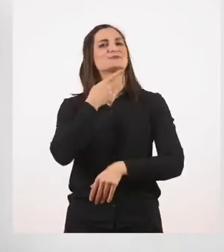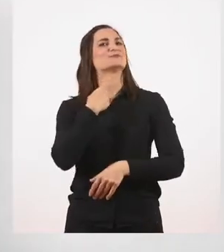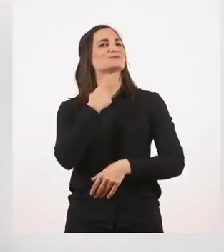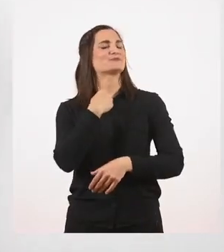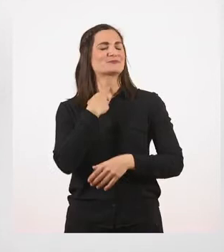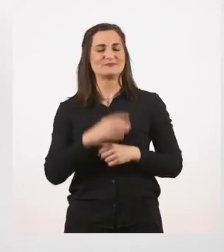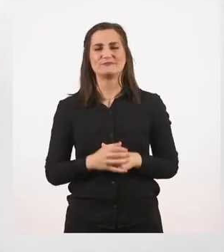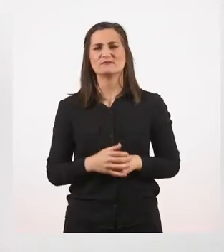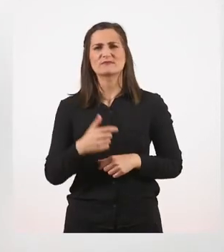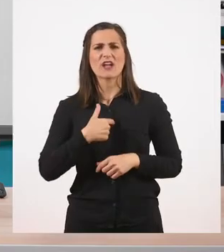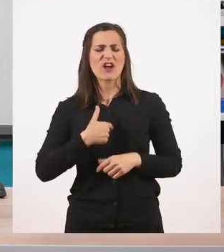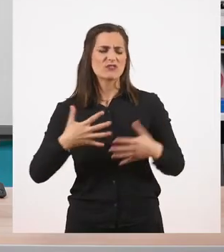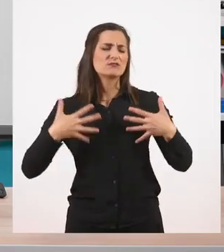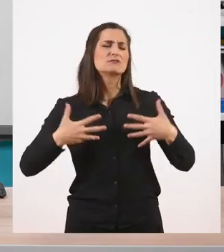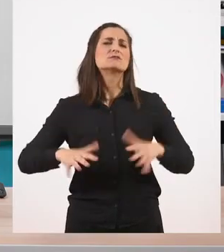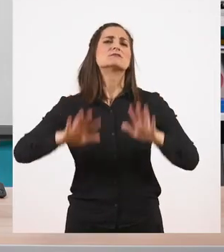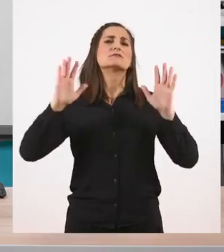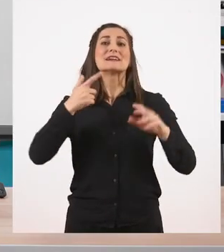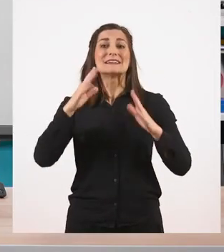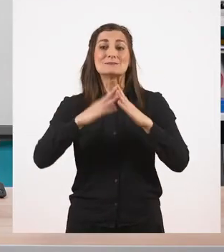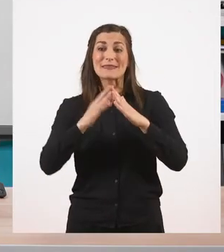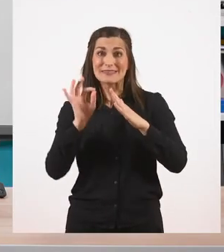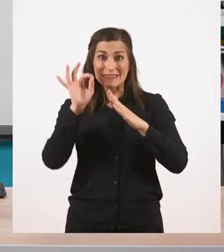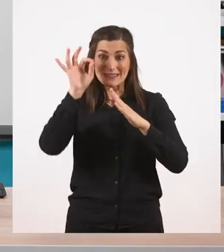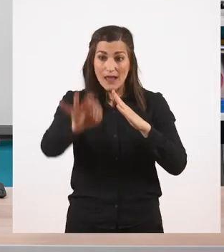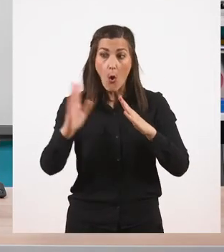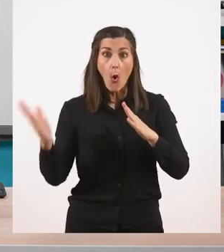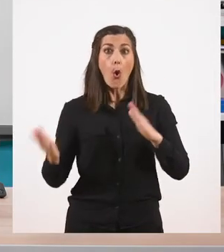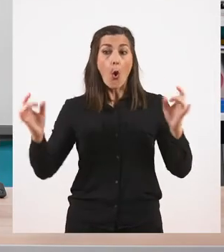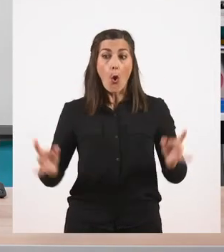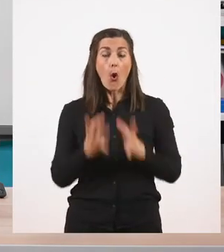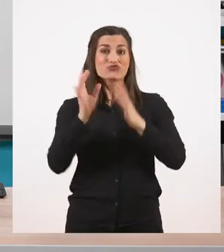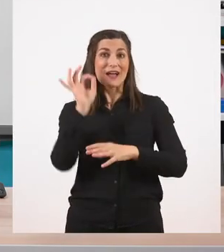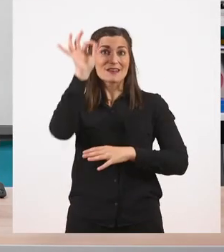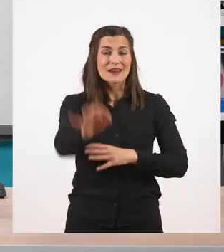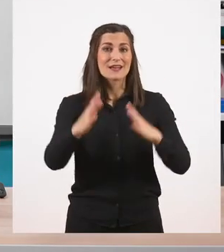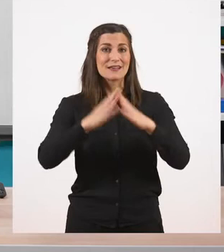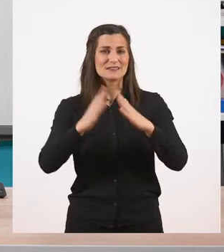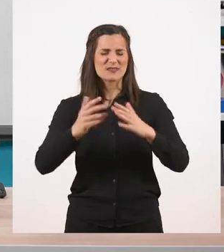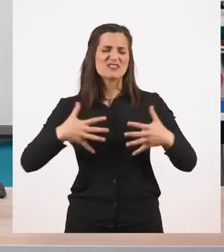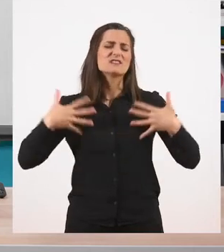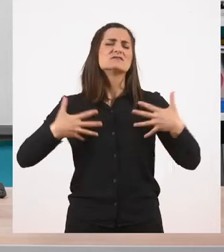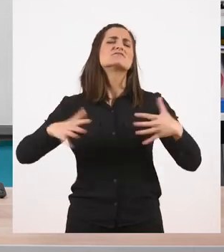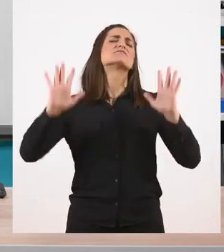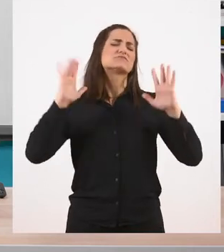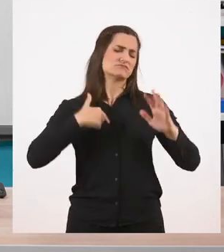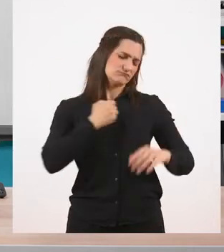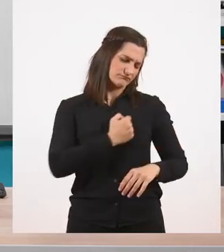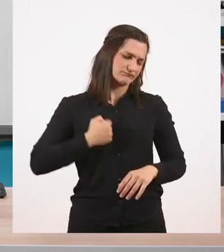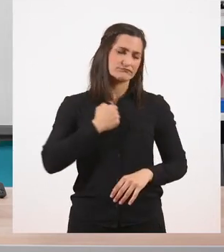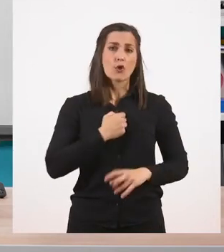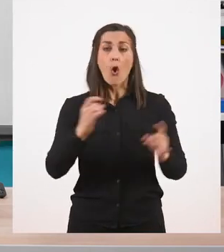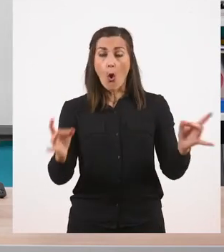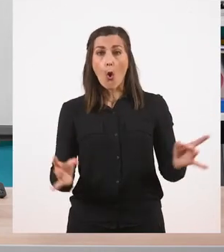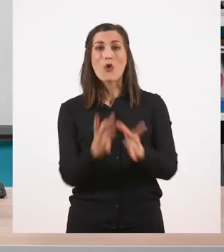Δεν ήμουν χαρούμενος λέει, όταν έφτασα στο σπίτι. Πότε όταν έφτασα στο σπίτι. Έχουμε το σύνδεσμο όταν πάλι